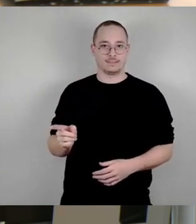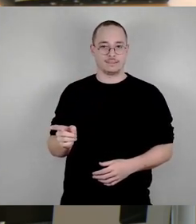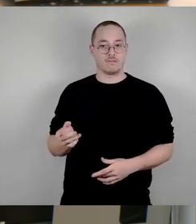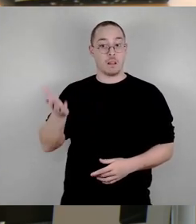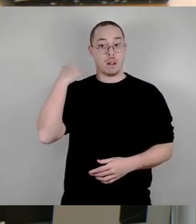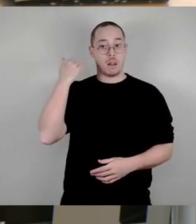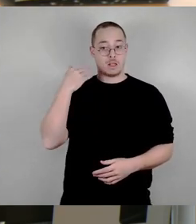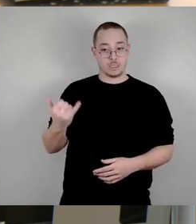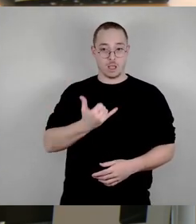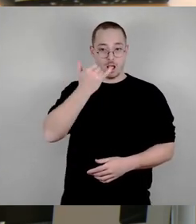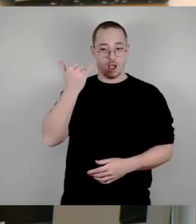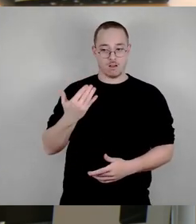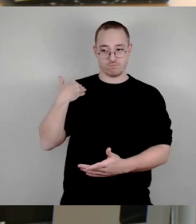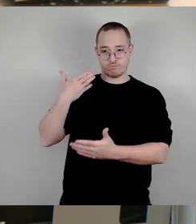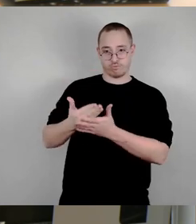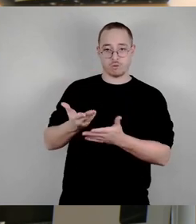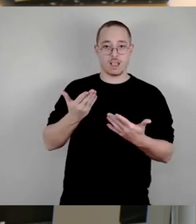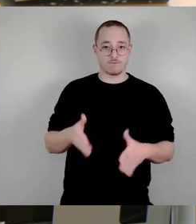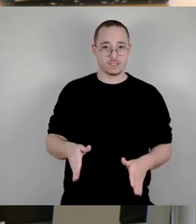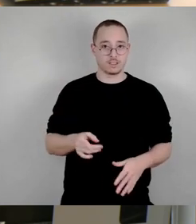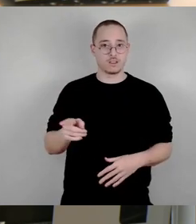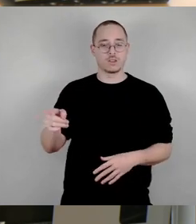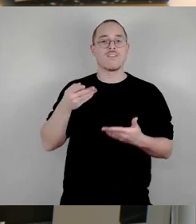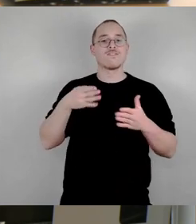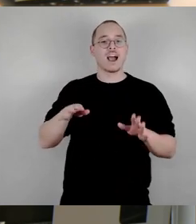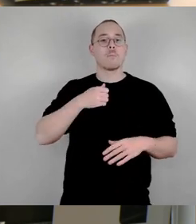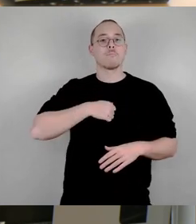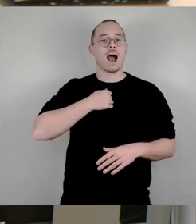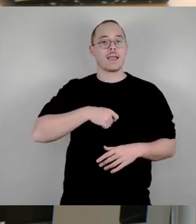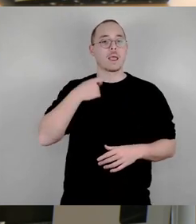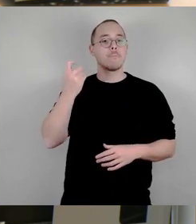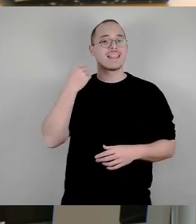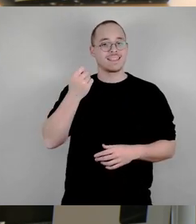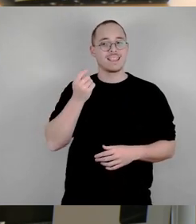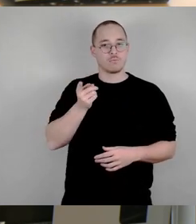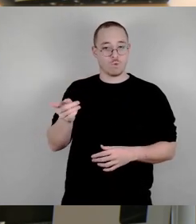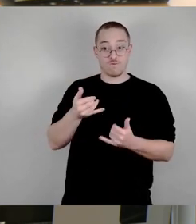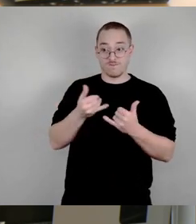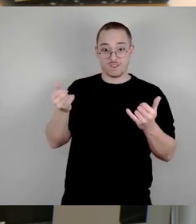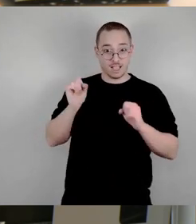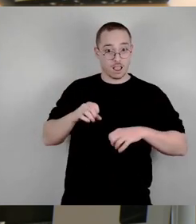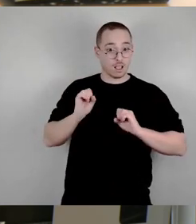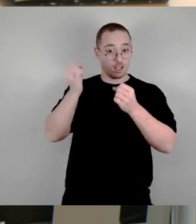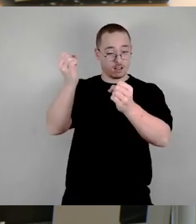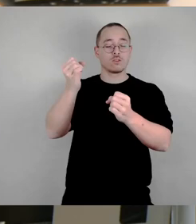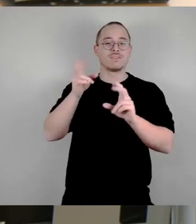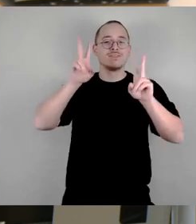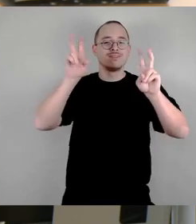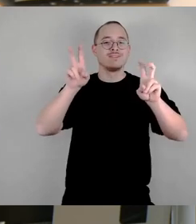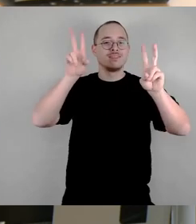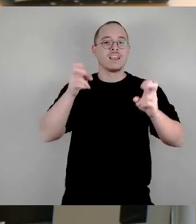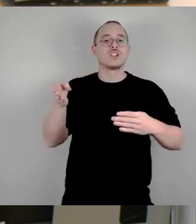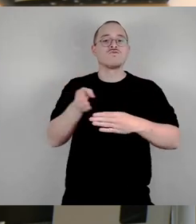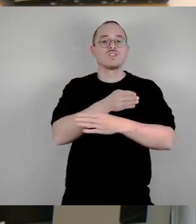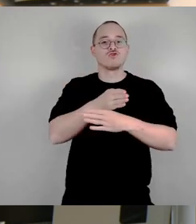Freibadbetrieb mittels sogenannter Zwischenvereinbarungen für die jeweilige Freibadsaison